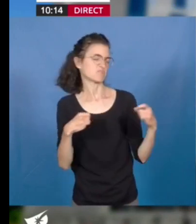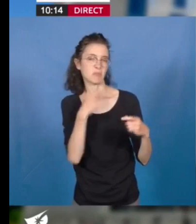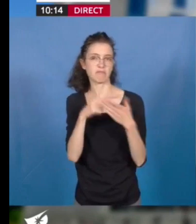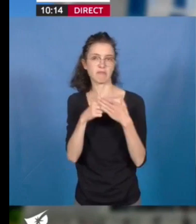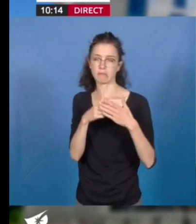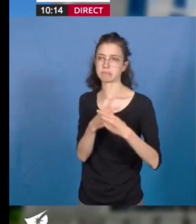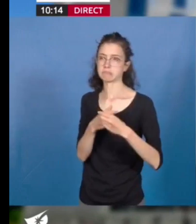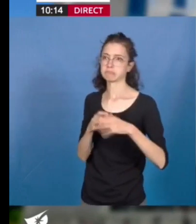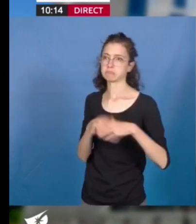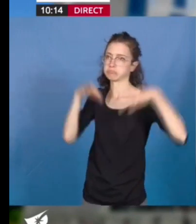pour cette délibération. Je vous remercie.